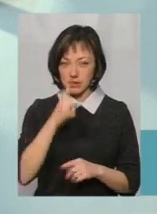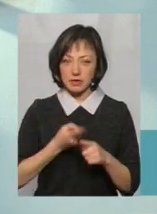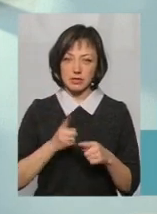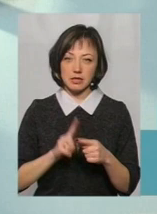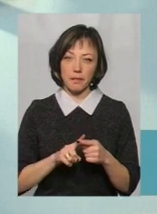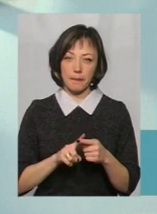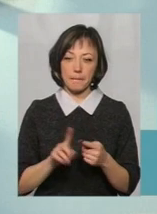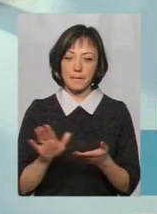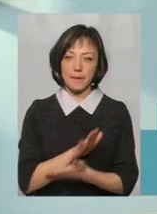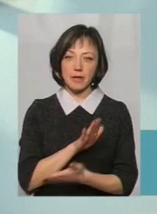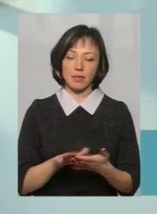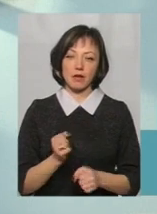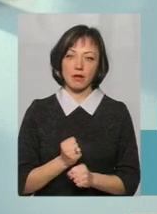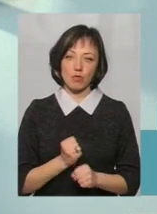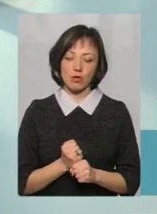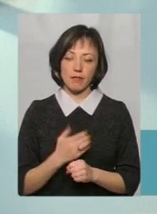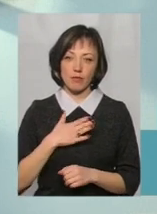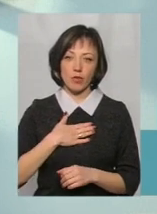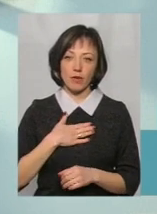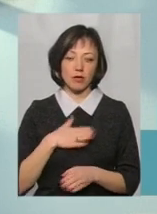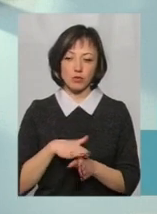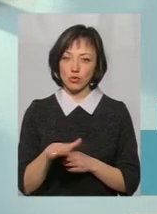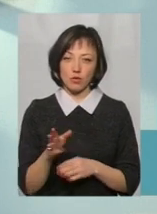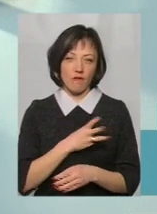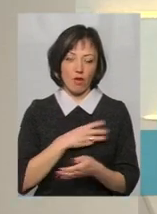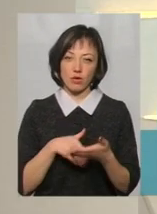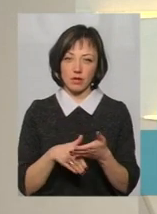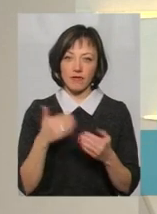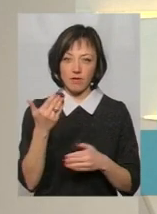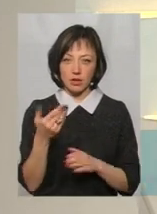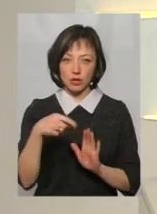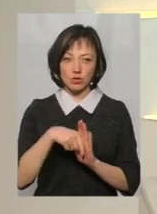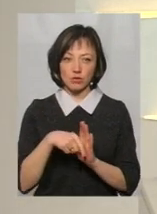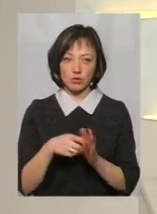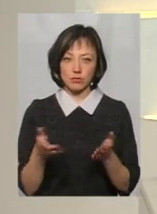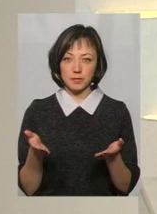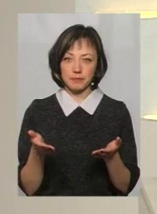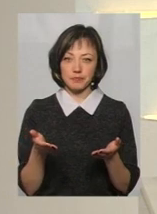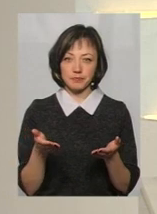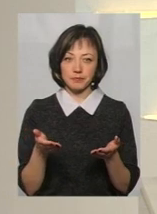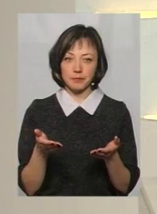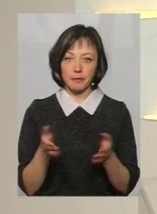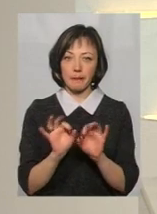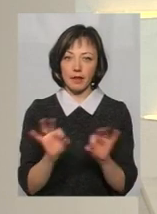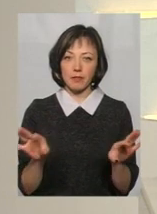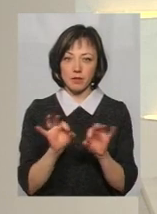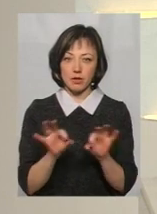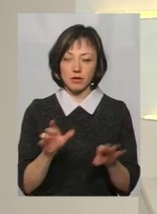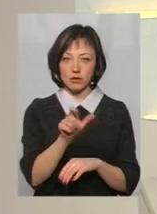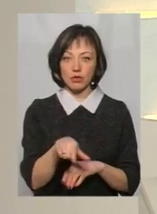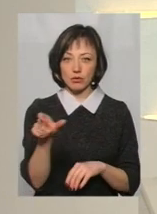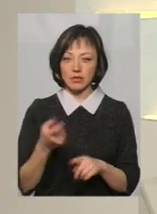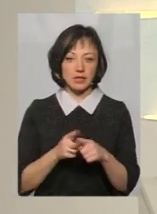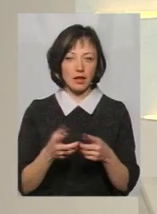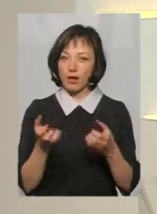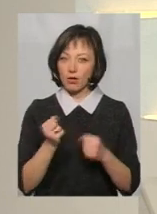громадська робота, абсолютно волонтерська. Тому ваша суть, ну, це пояснювати людям і за